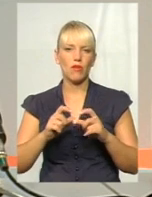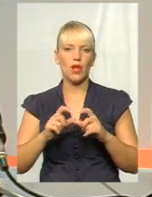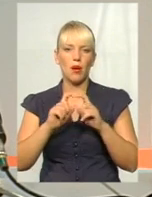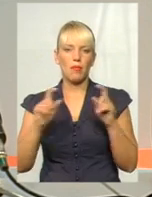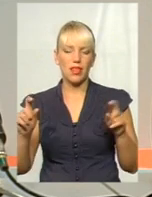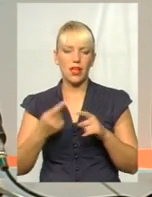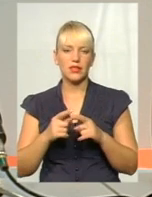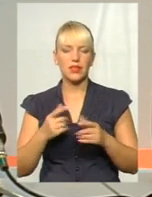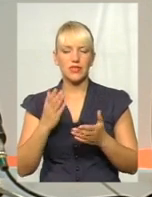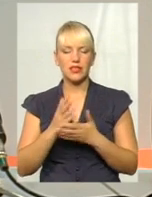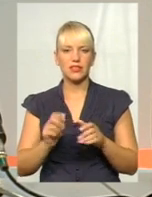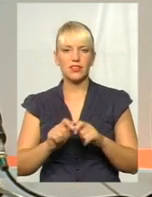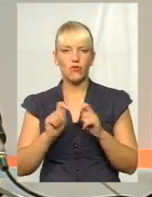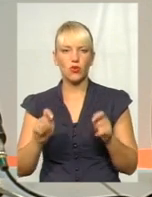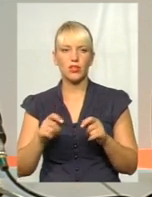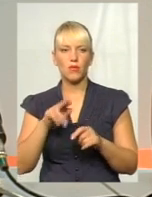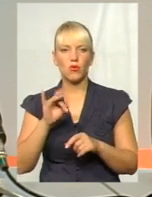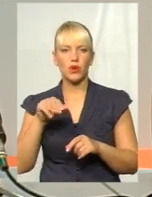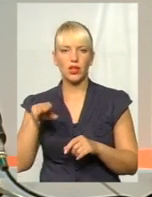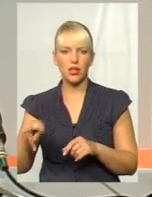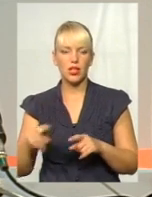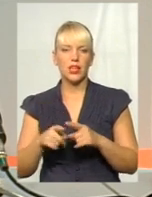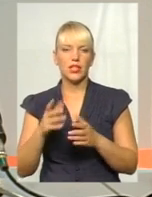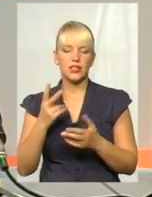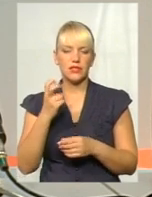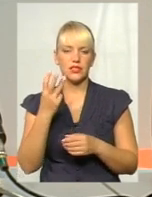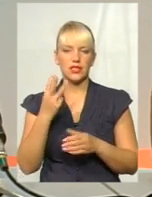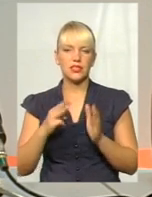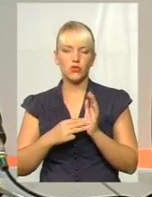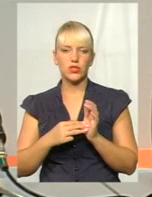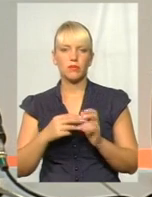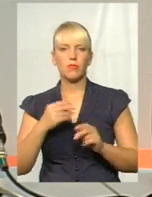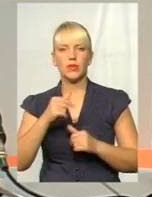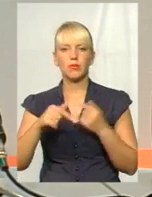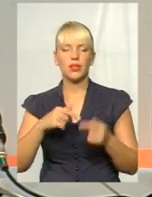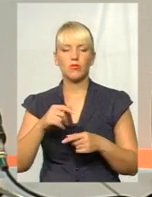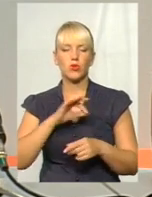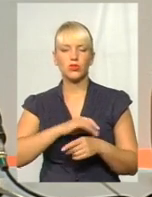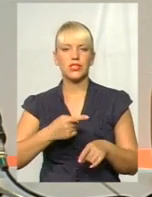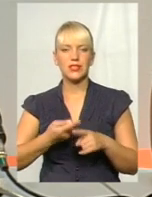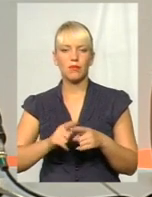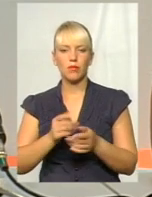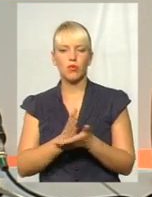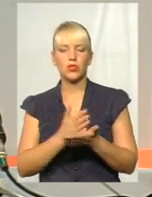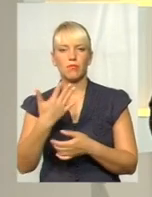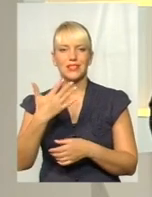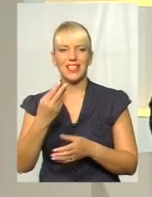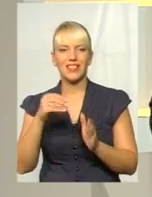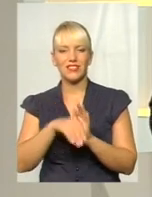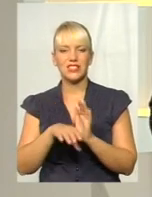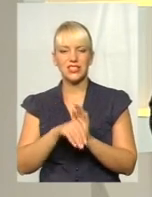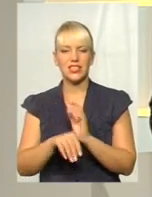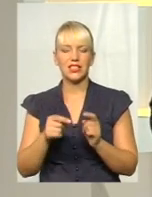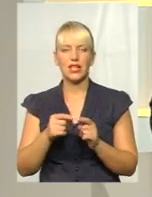інвестицій. Вже близько 332 підприємців користуються цими послугами. 50 інвестиційних проєктів, 80